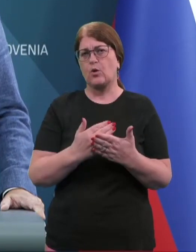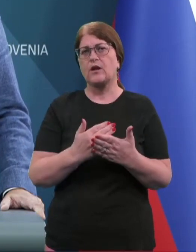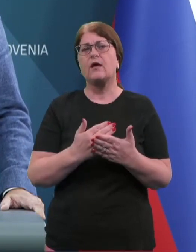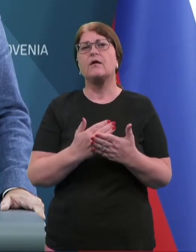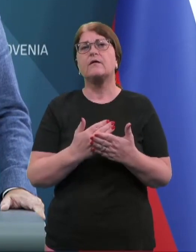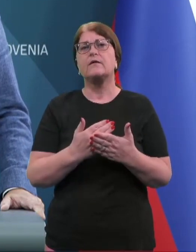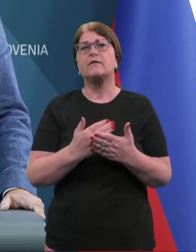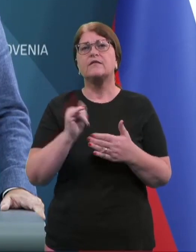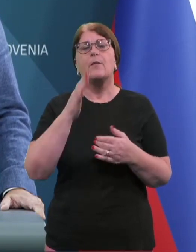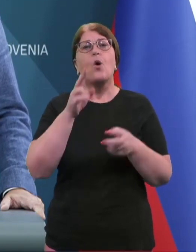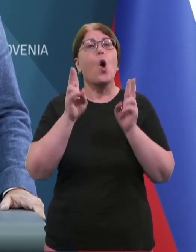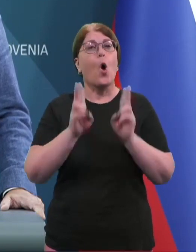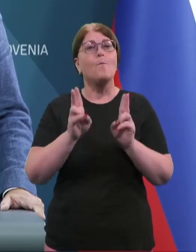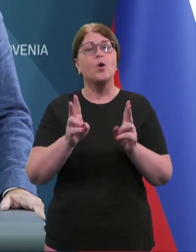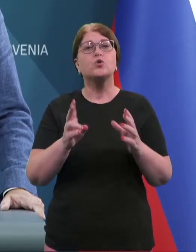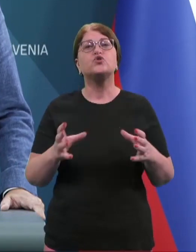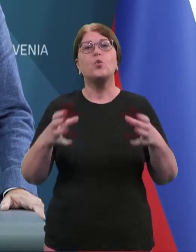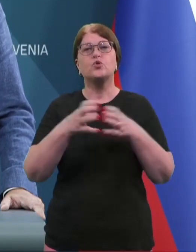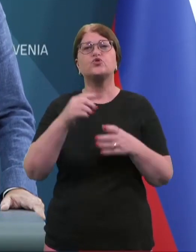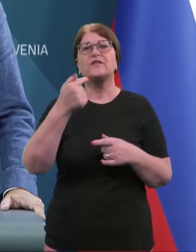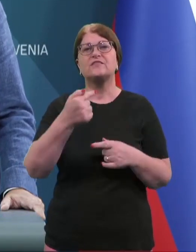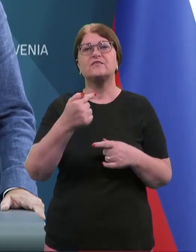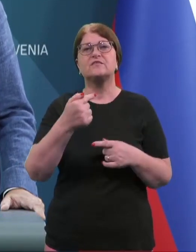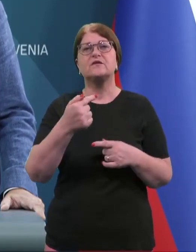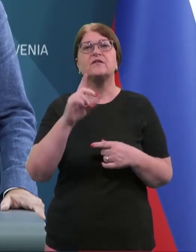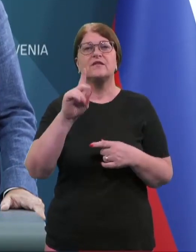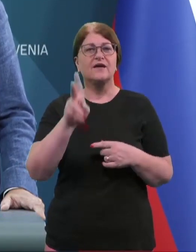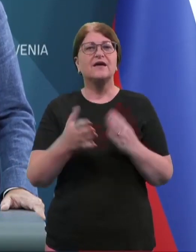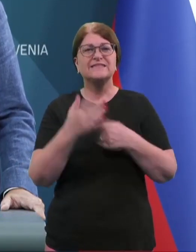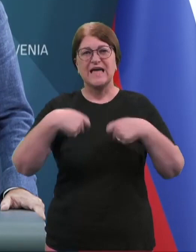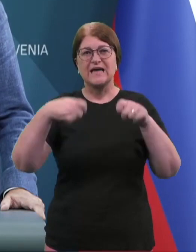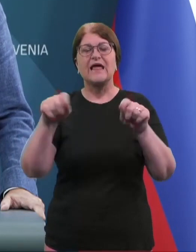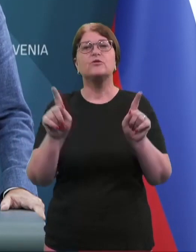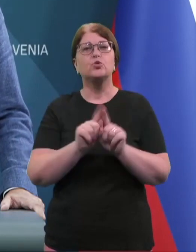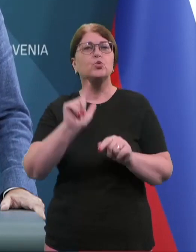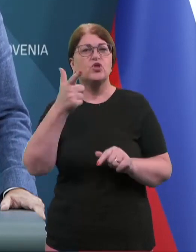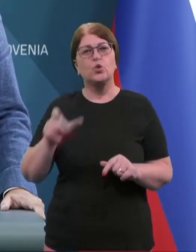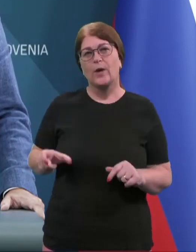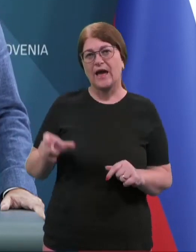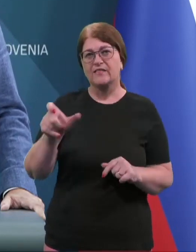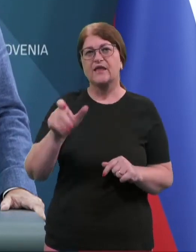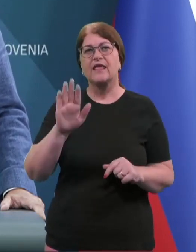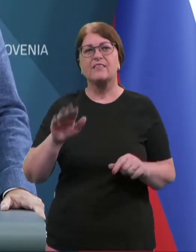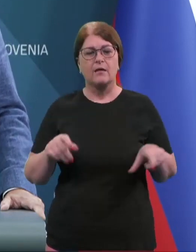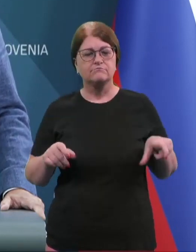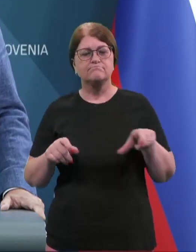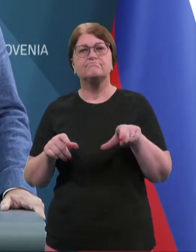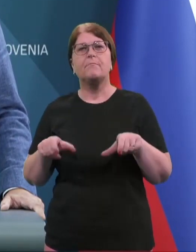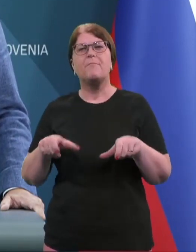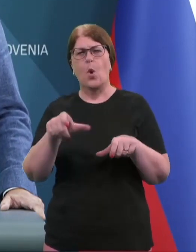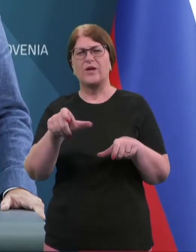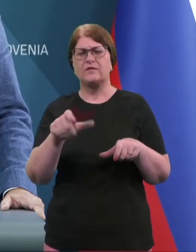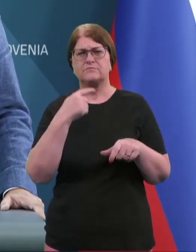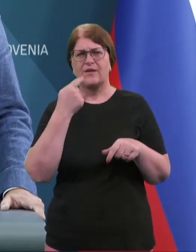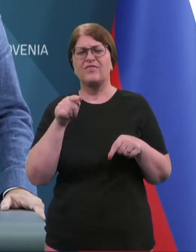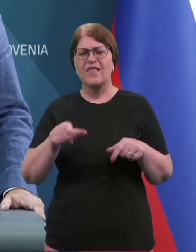da bo omogočal družbi ta deka zagradnju tudi drugega tjera na progi drugega tjera. Se